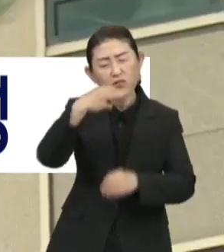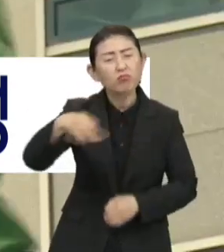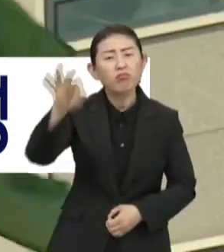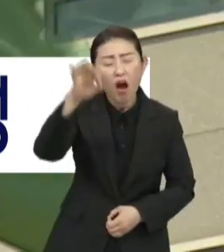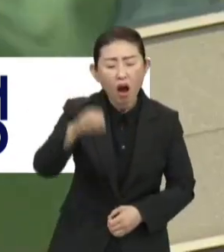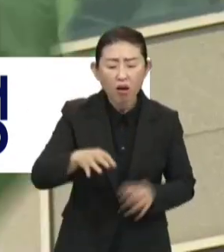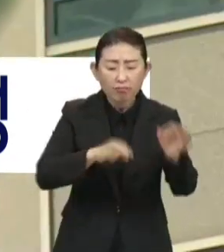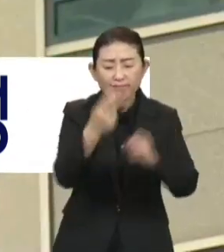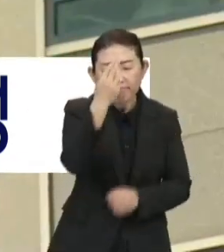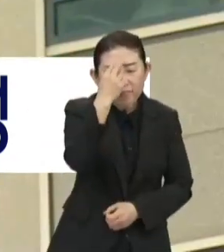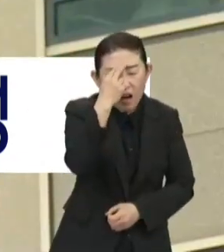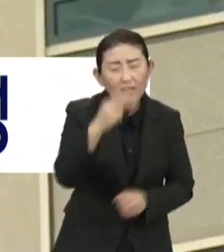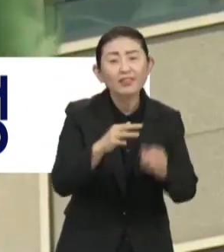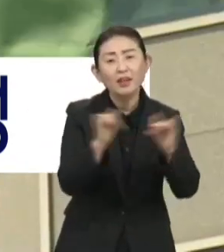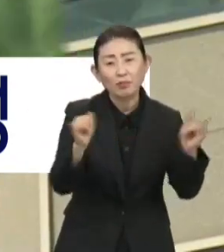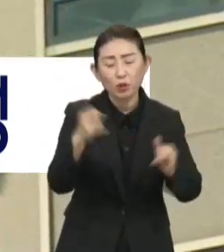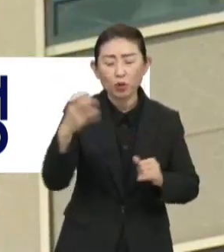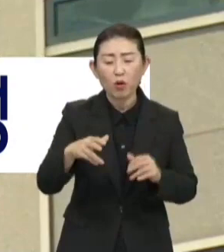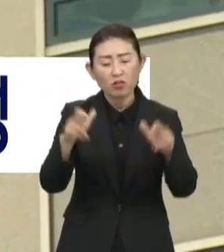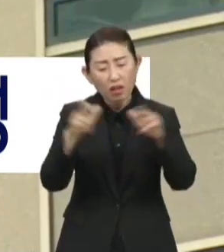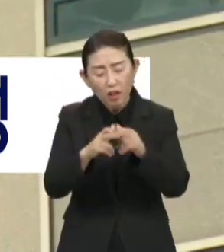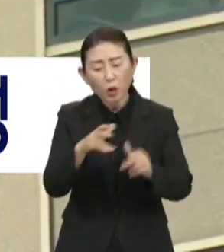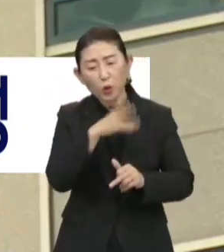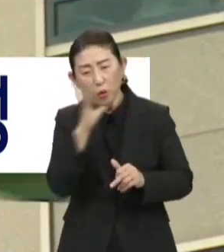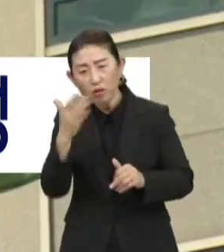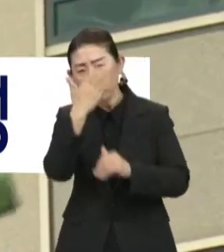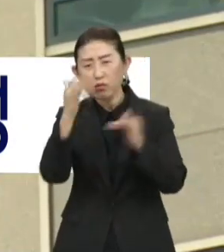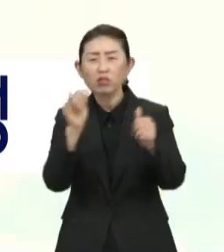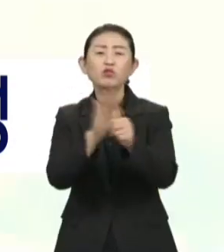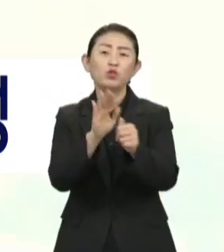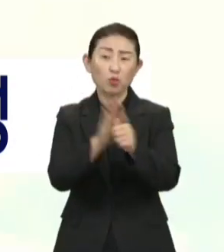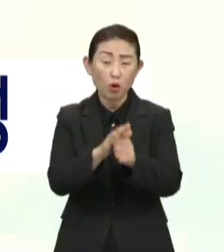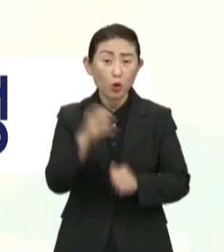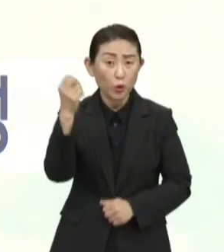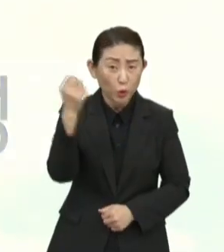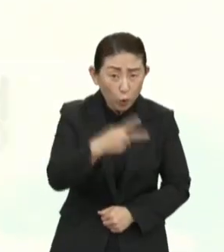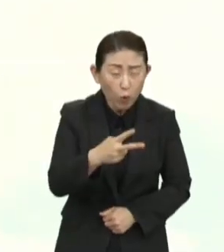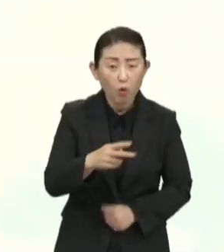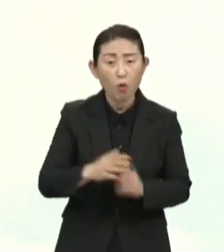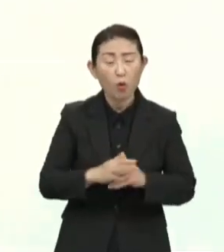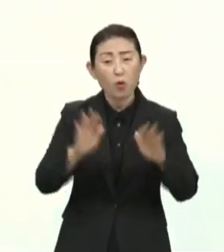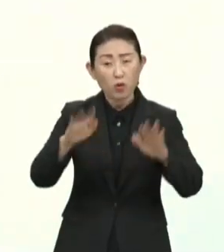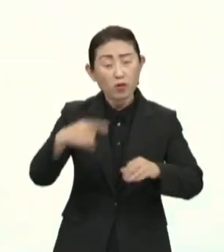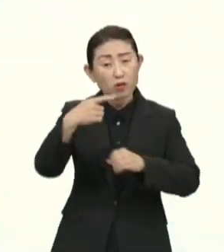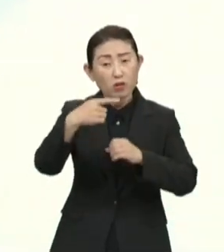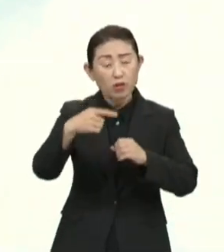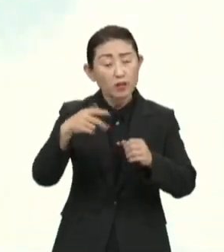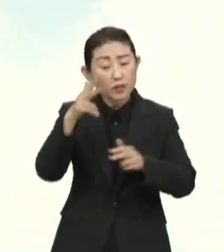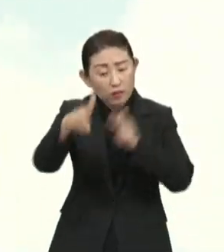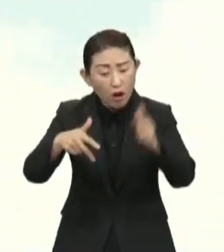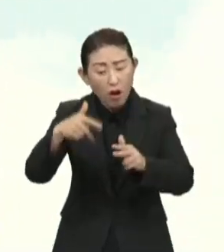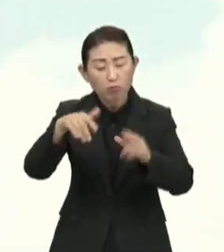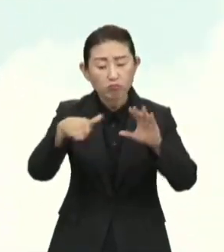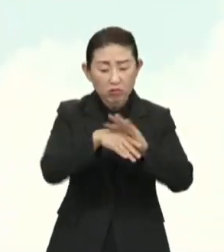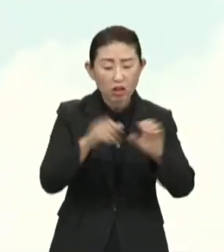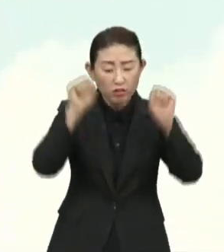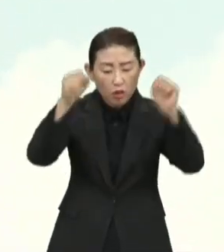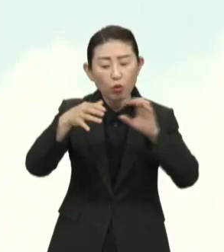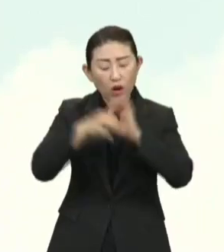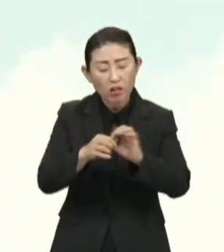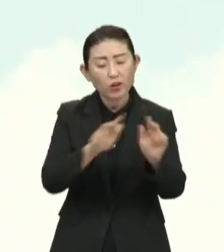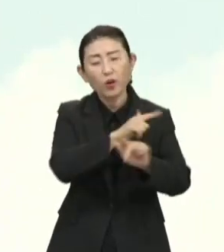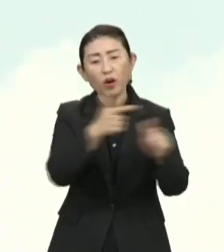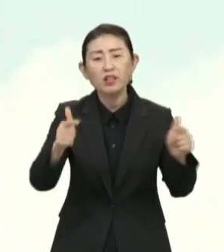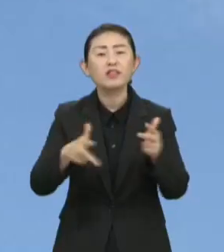겪고 있는 소상공인과 사회적 약자, 청년에 대한 지원, 민선 8기 공약 100대 과제와 연계한 문화와 체육산업 등